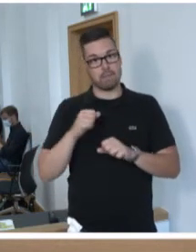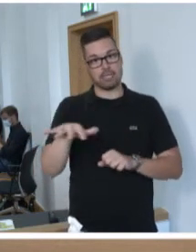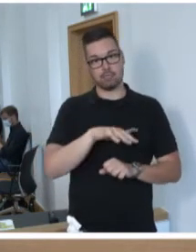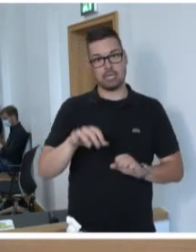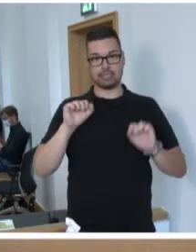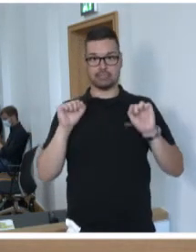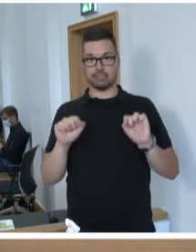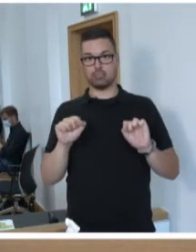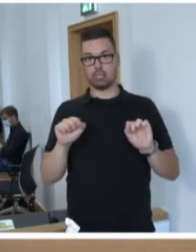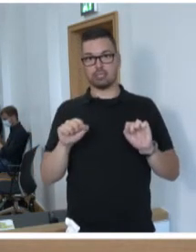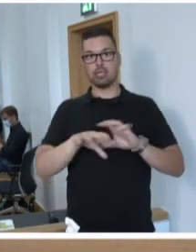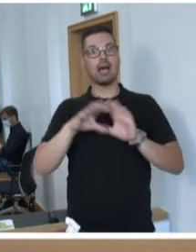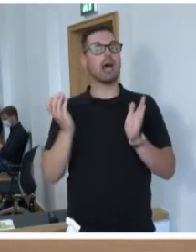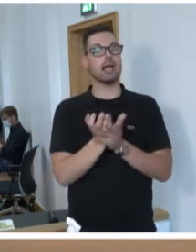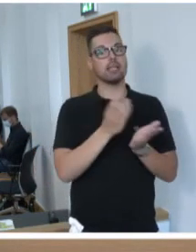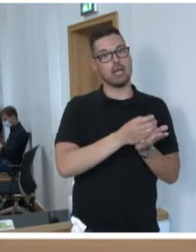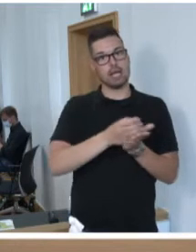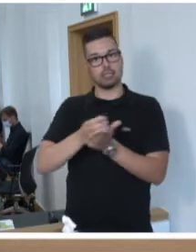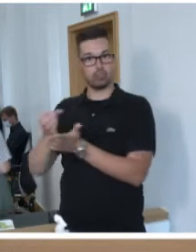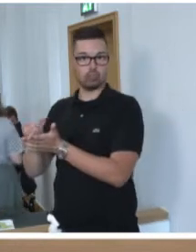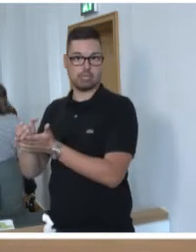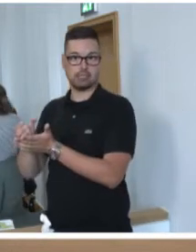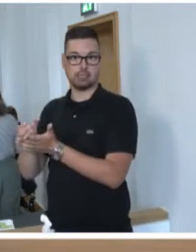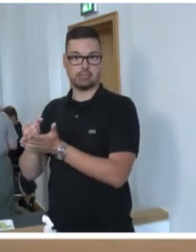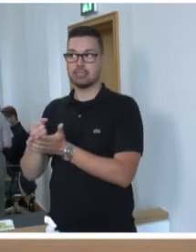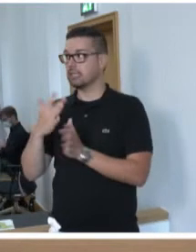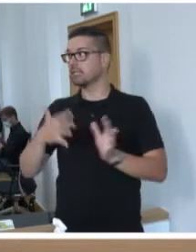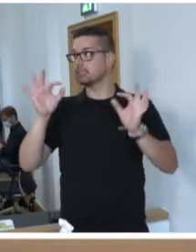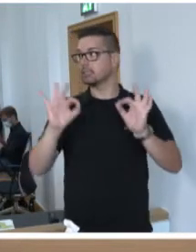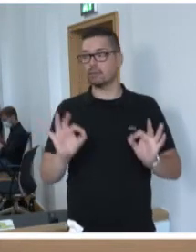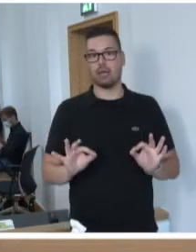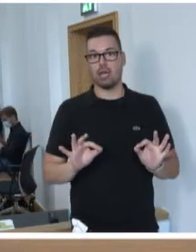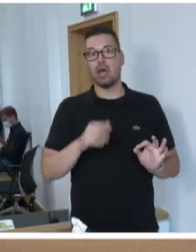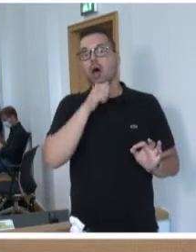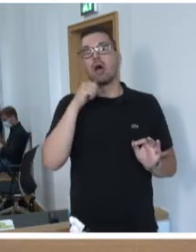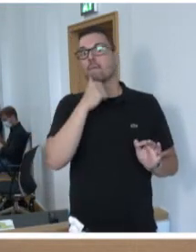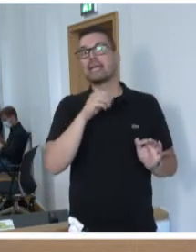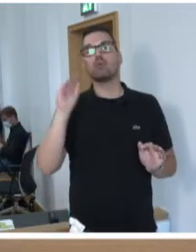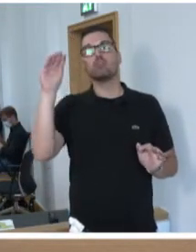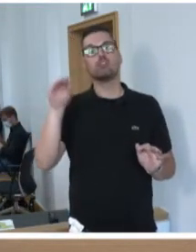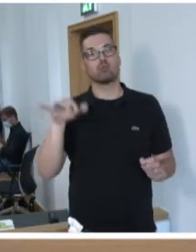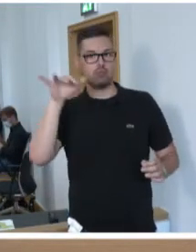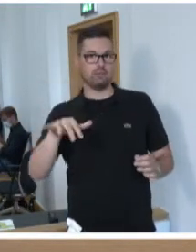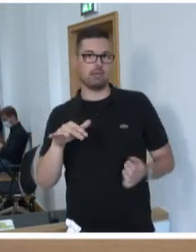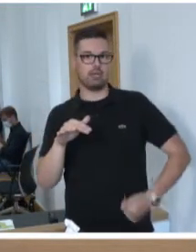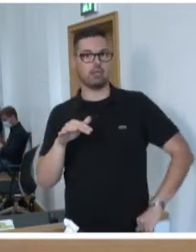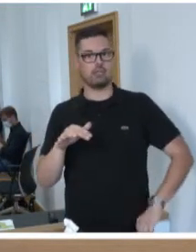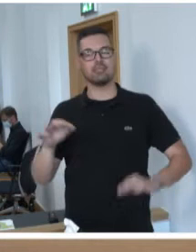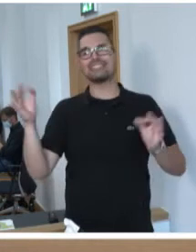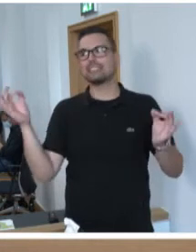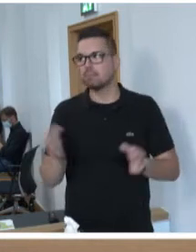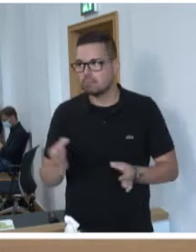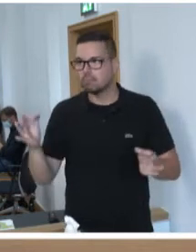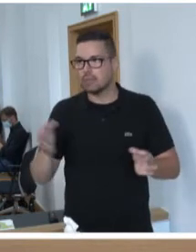dass alle Beschäftigten, deren Arbeitsplatz jetzt in Gefahr ist, berufliche Perspektiven bekommen. Und dazu braucht es dann,